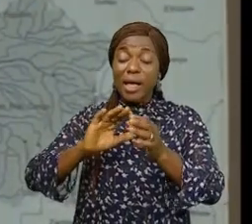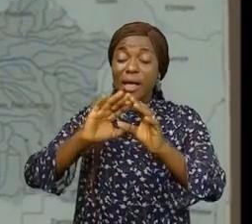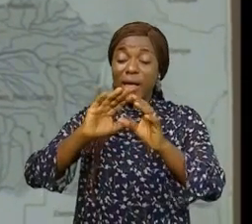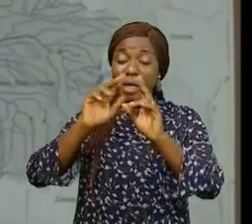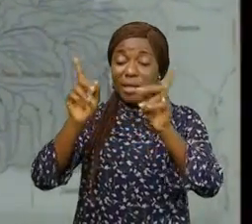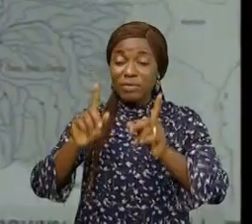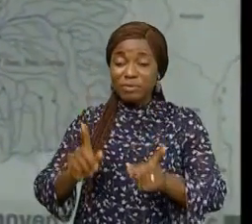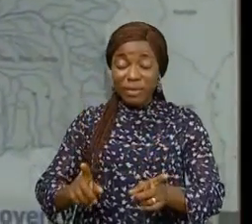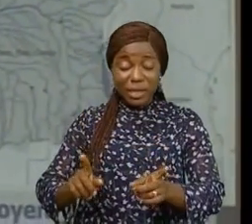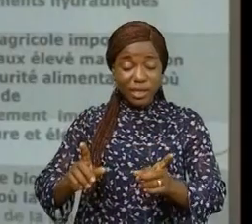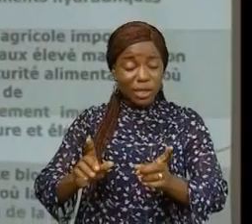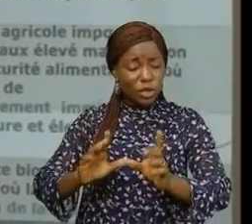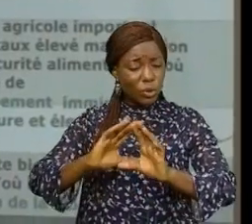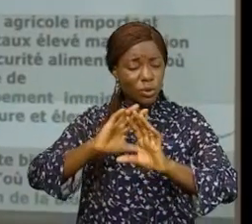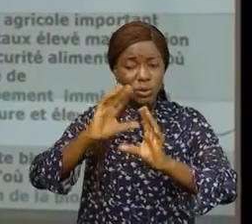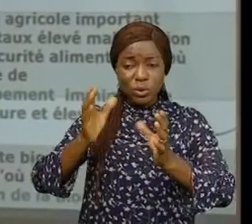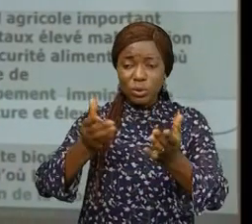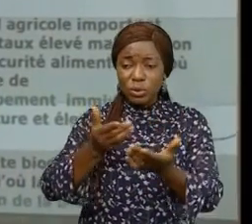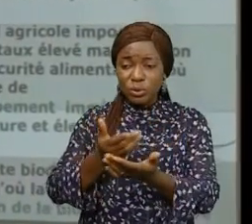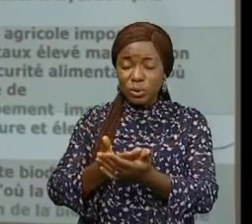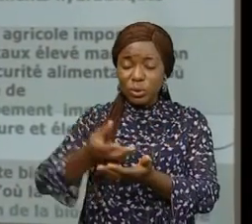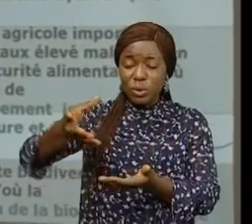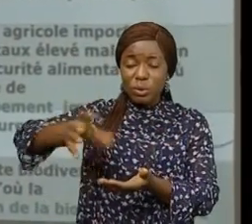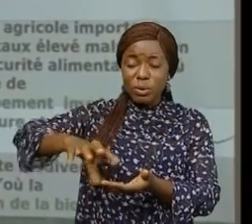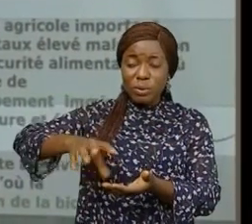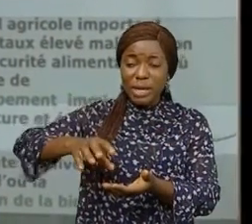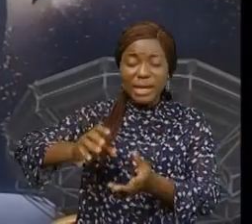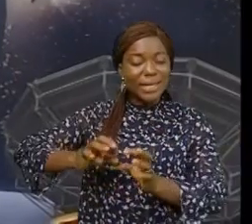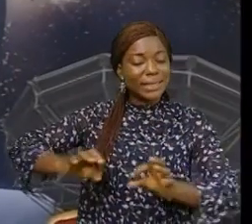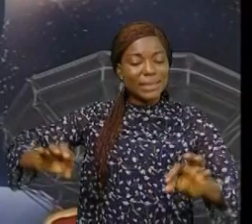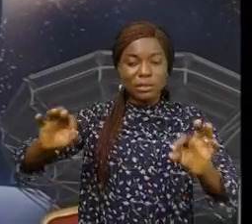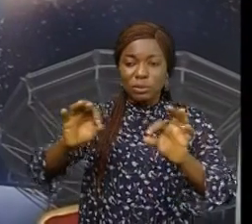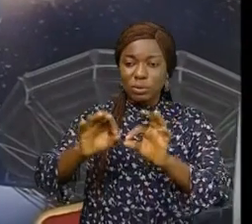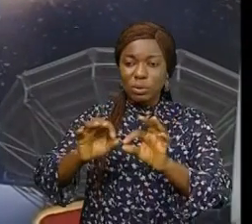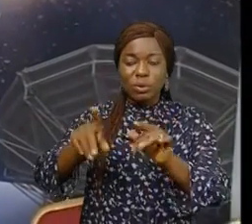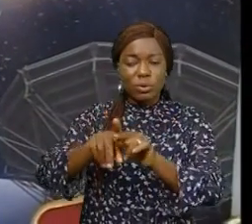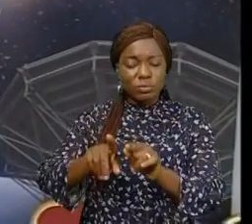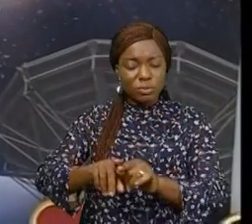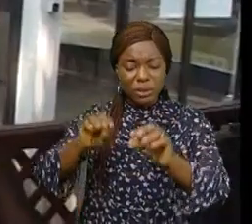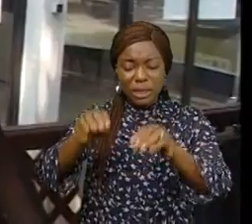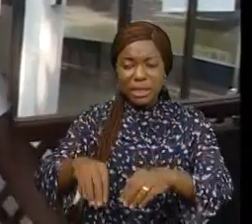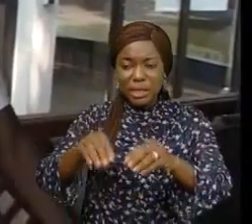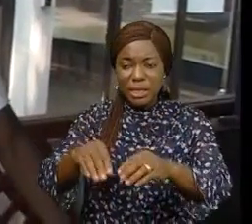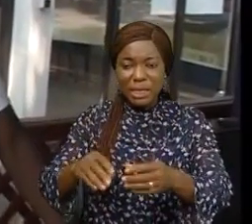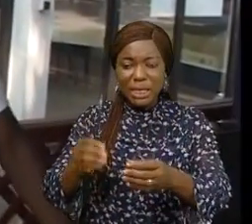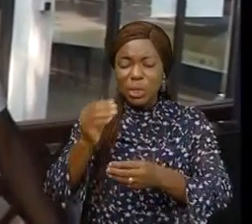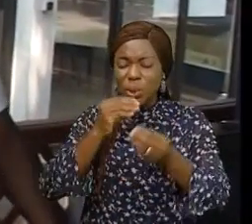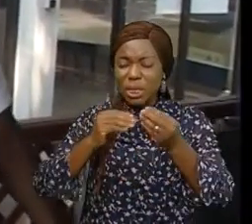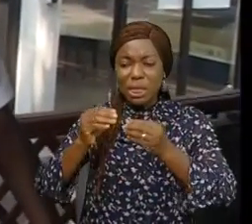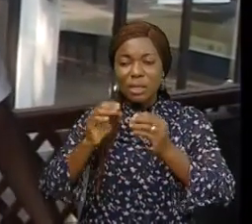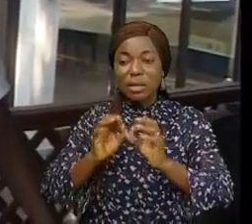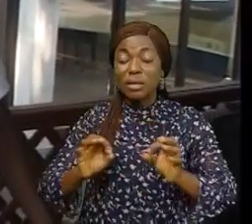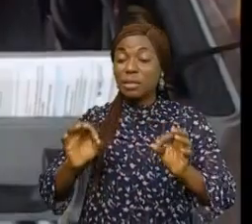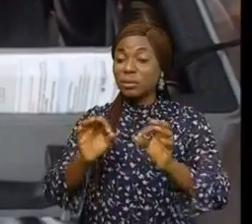énorme en eau coule à peine dans les robinets et un potentiel agricole important mais un taux élevé de